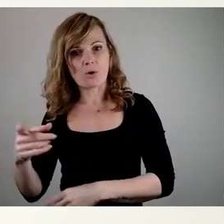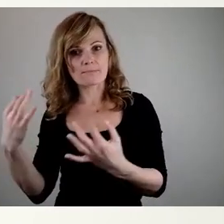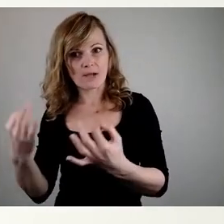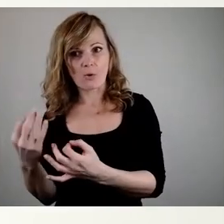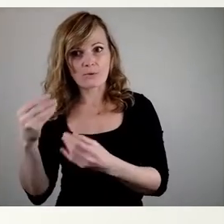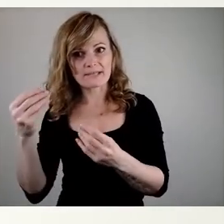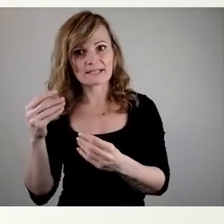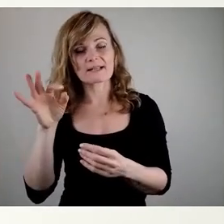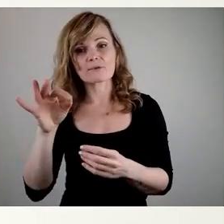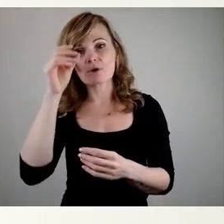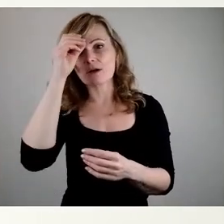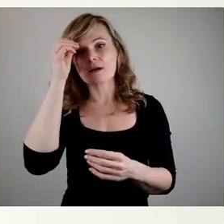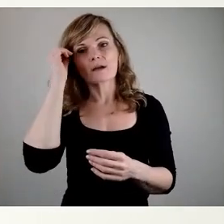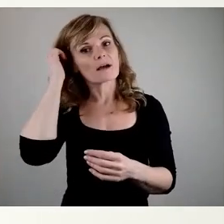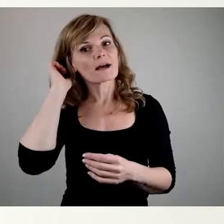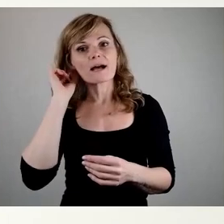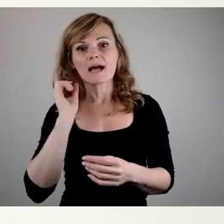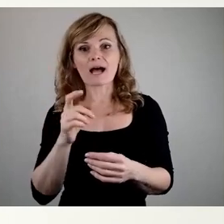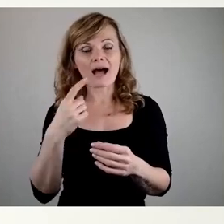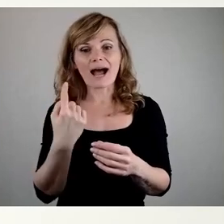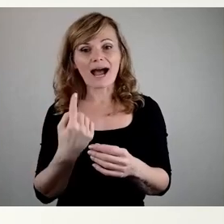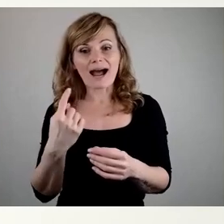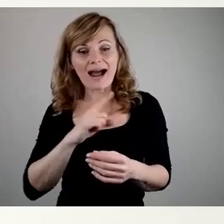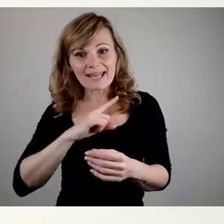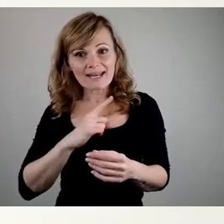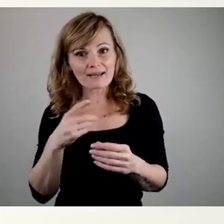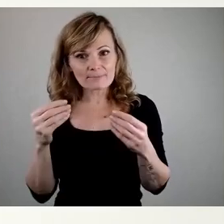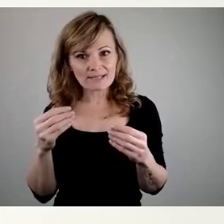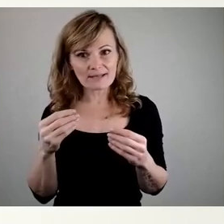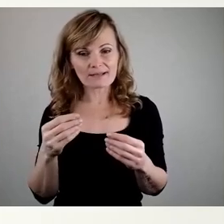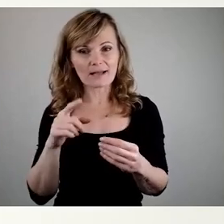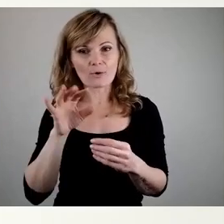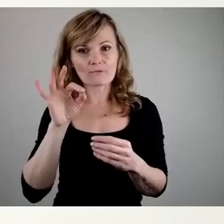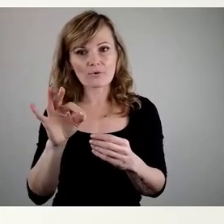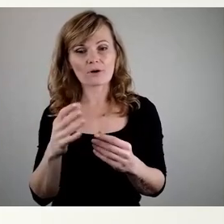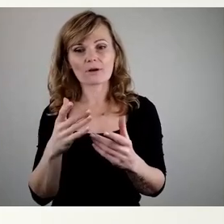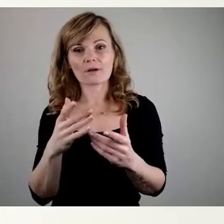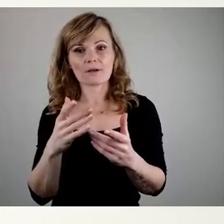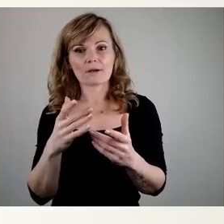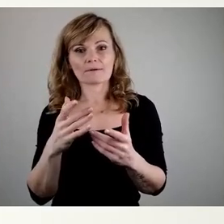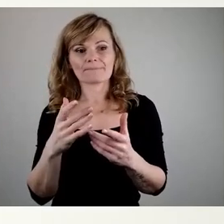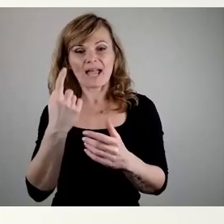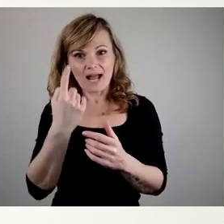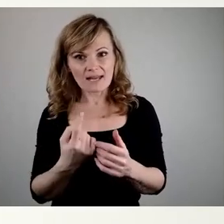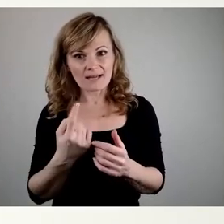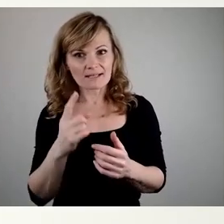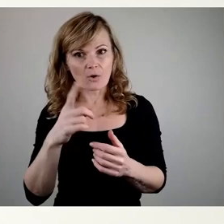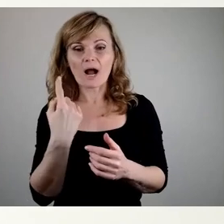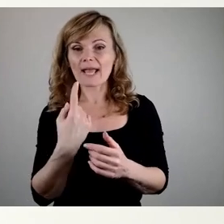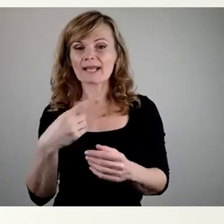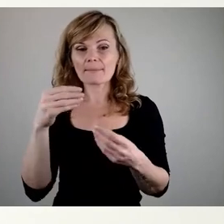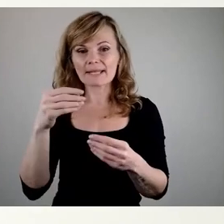nicht nur Eigenmittel im Sinne von, das finanzieren wir alleine zu haben, sondern auch Eigenmittel zu haben, wenn es